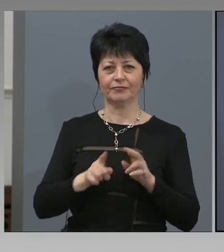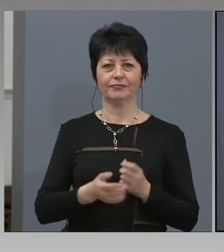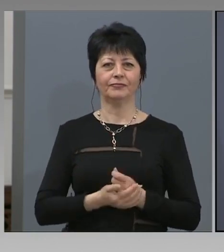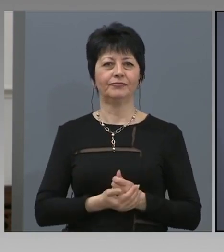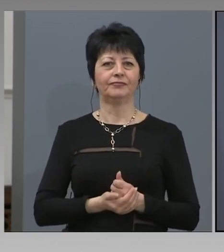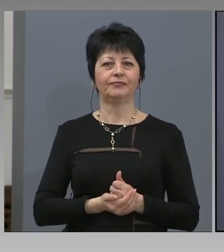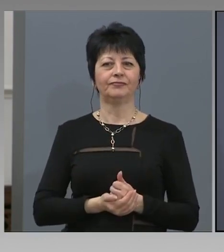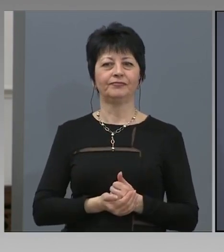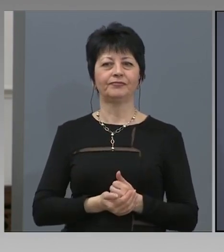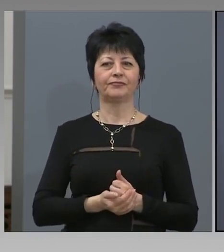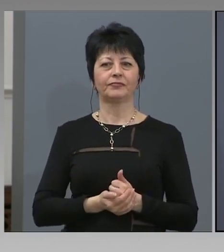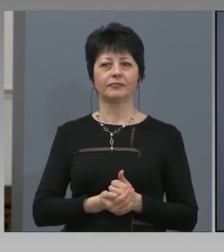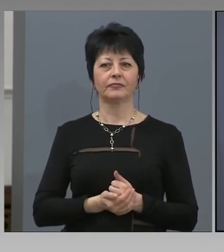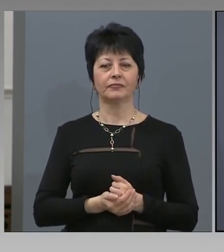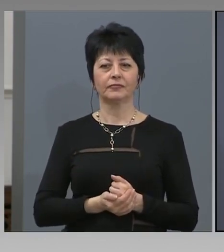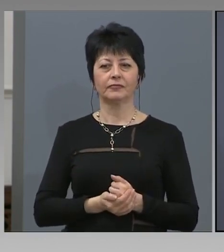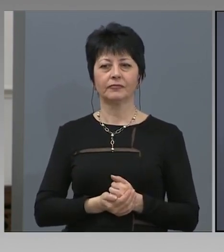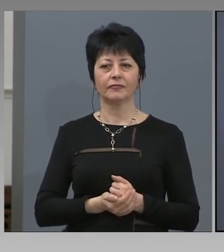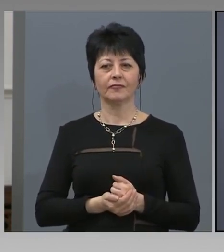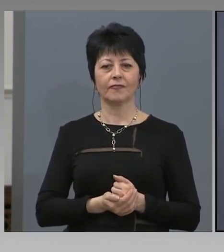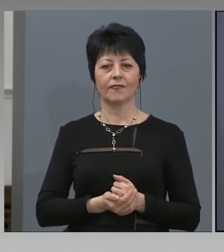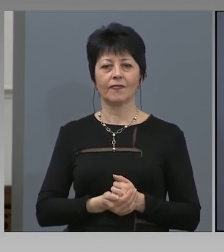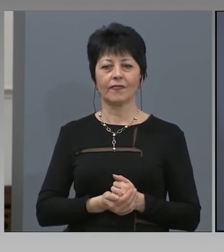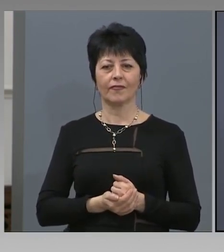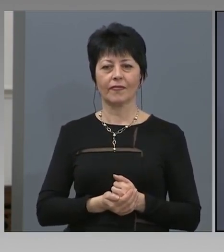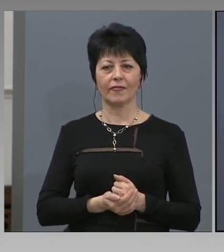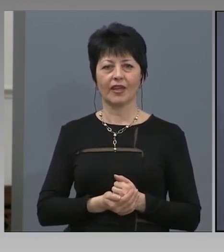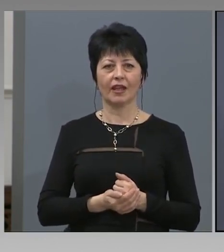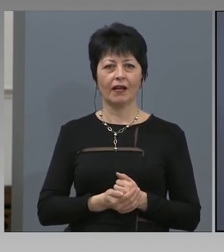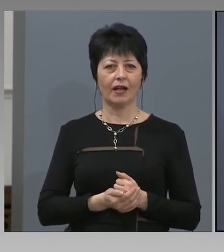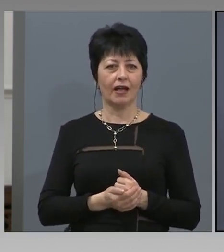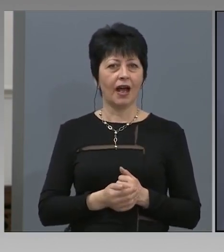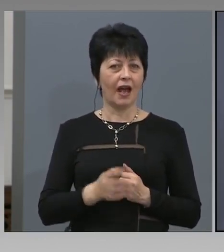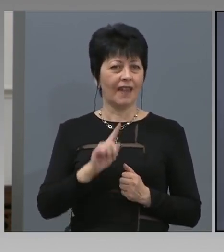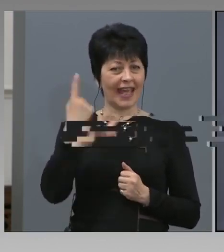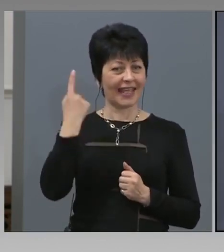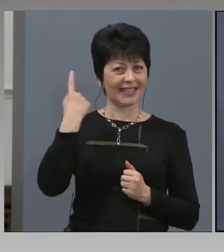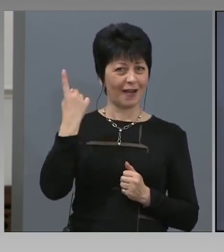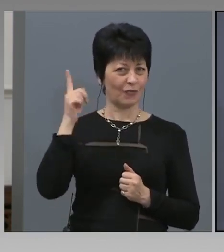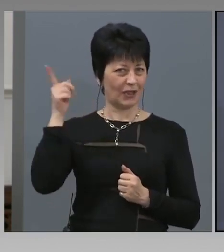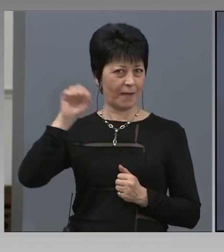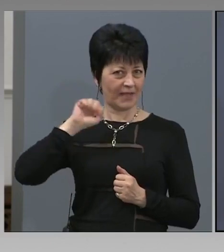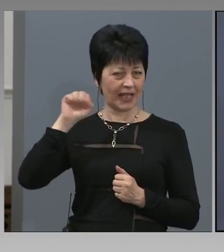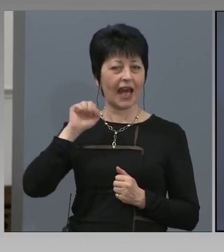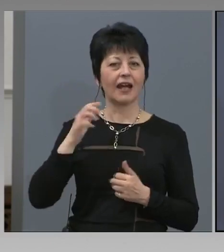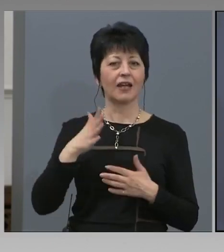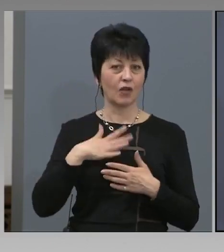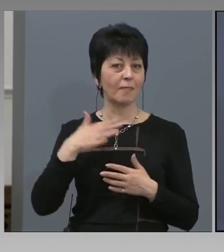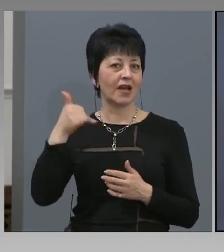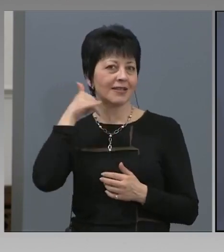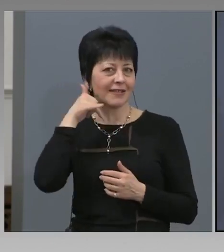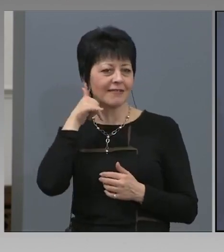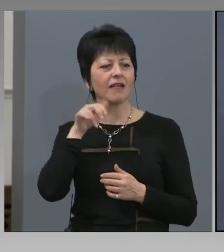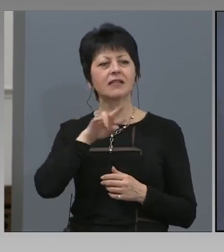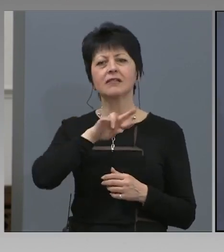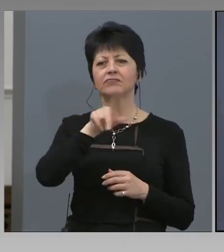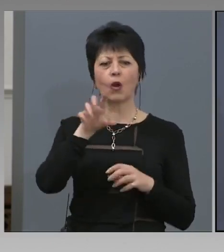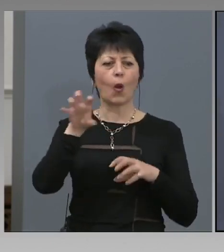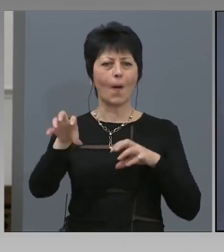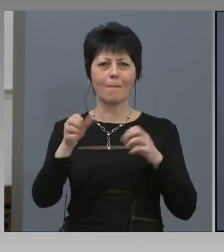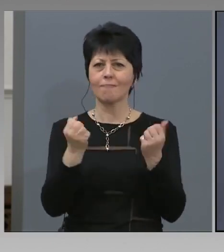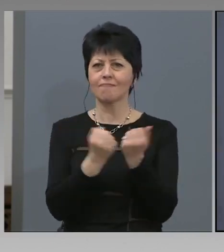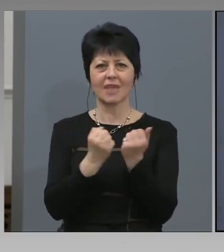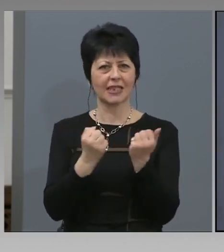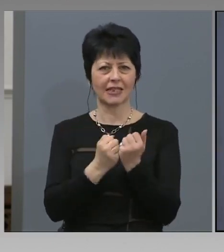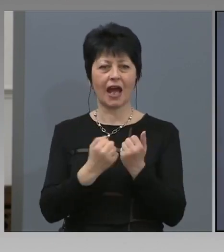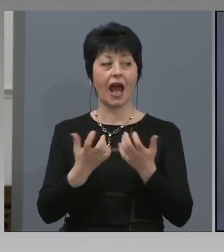Америка. Няколко места са. Няколко. Ако трябваше да ви го предам в писмен вид. Между другото, министр Ананиев, аз